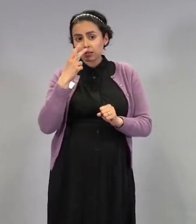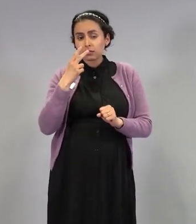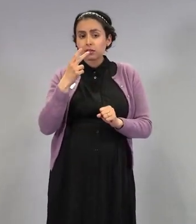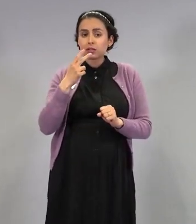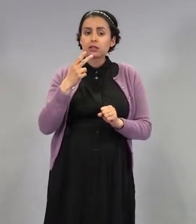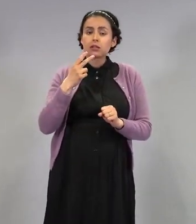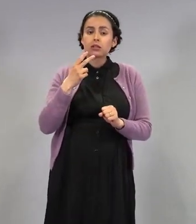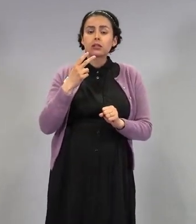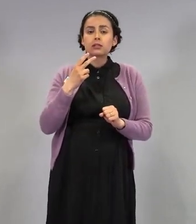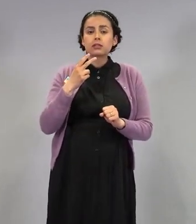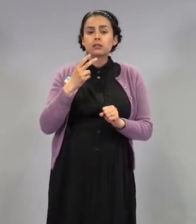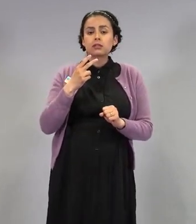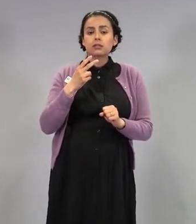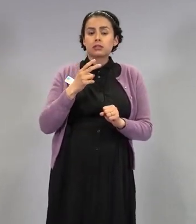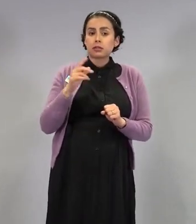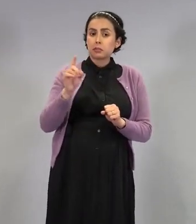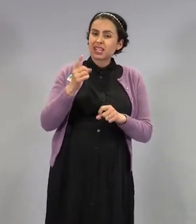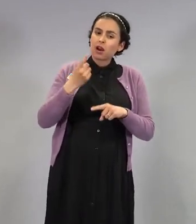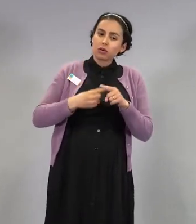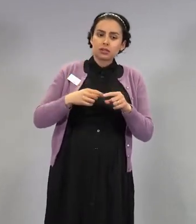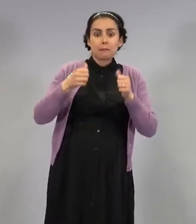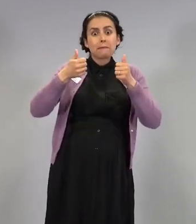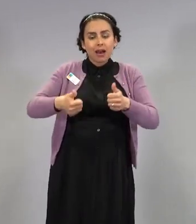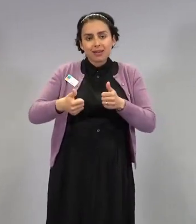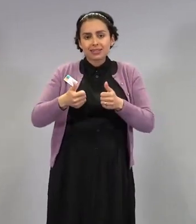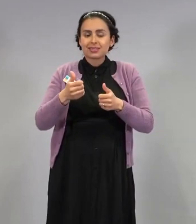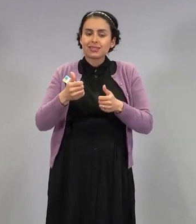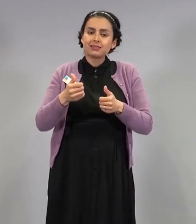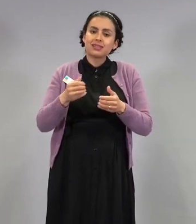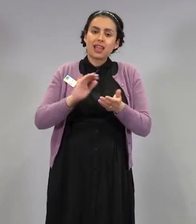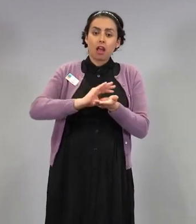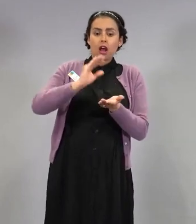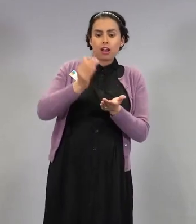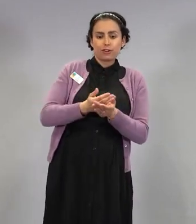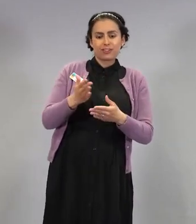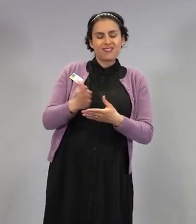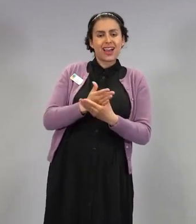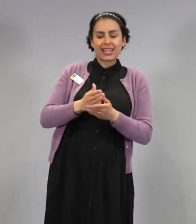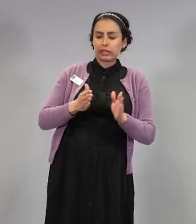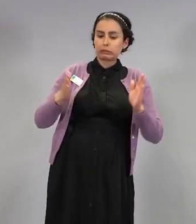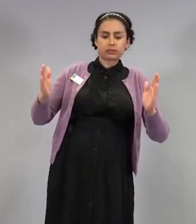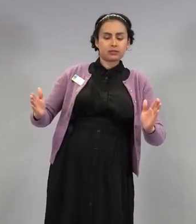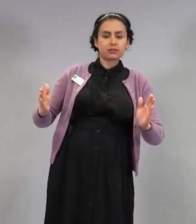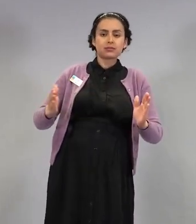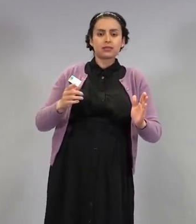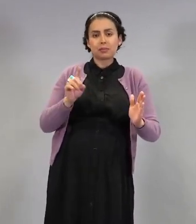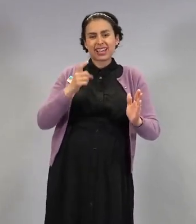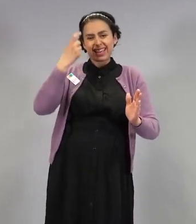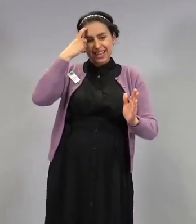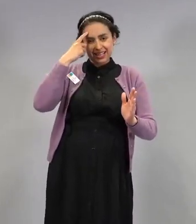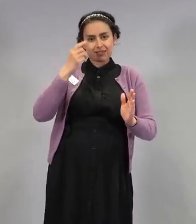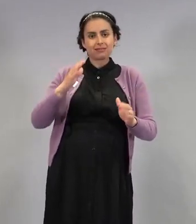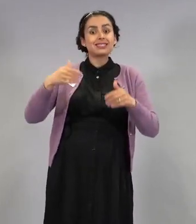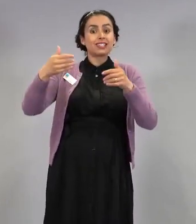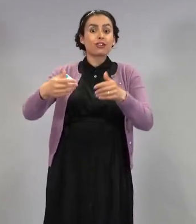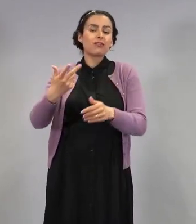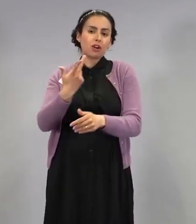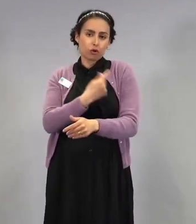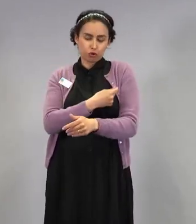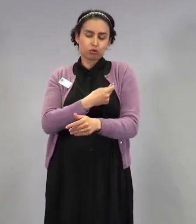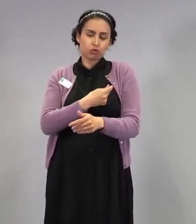annosväli on ja mikä olisi se järke seuraava rokotte. Tämmöisiä on